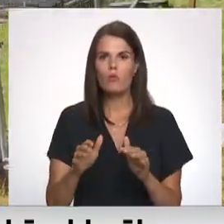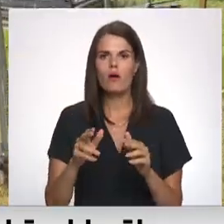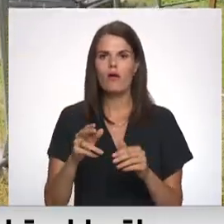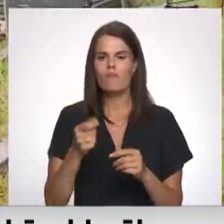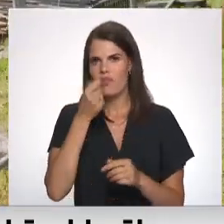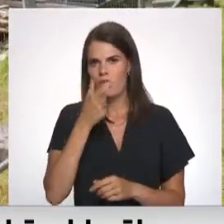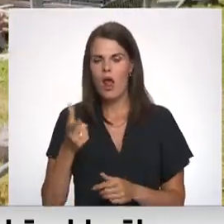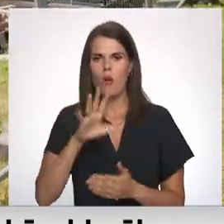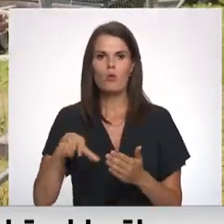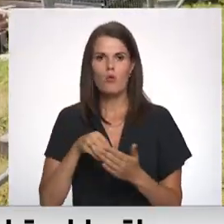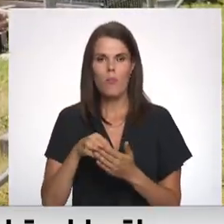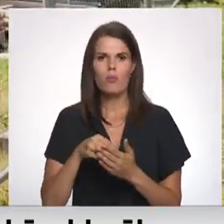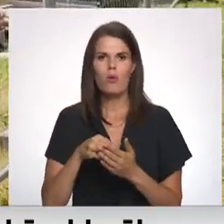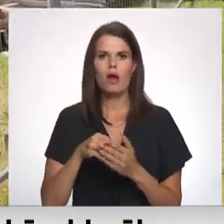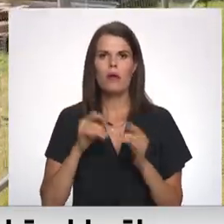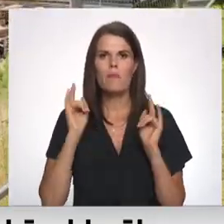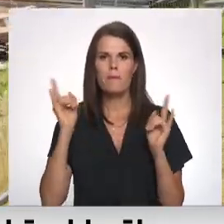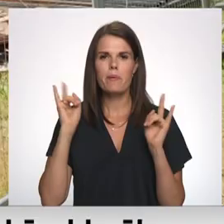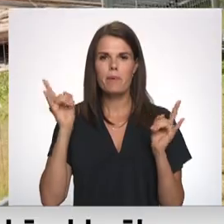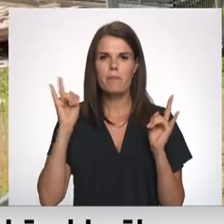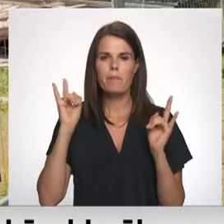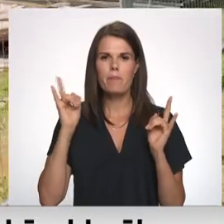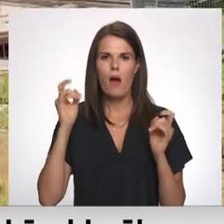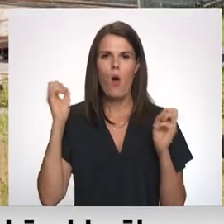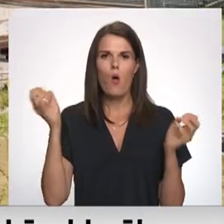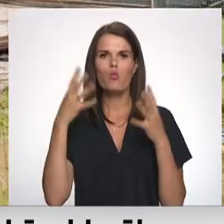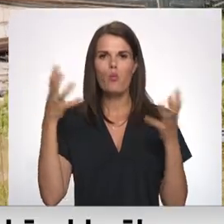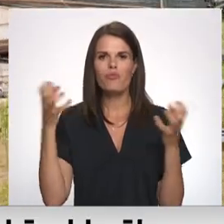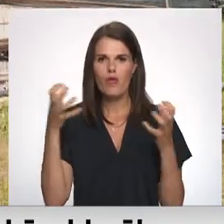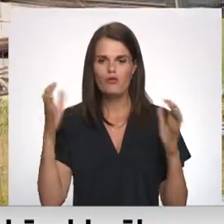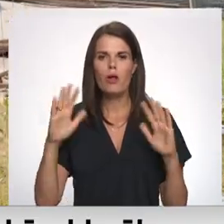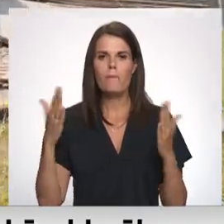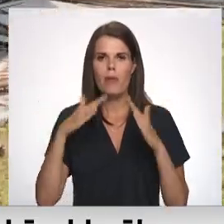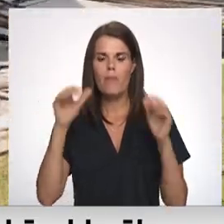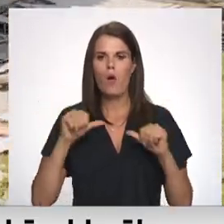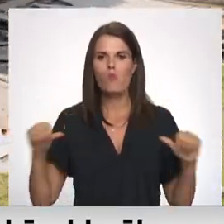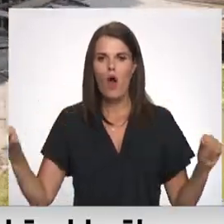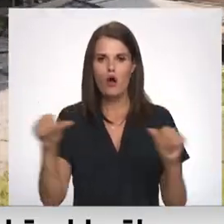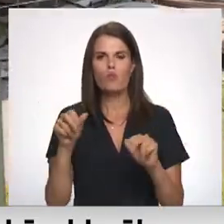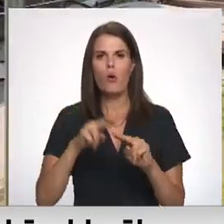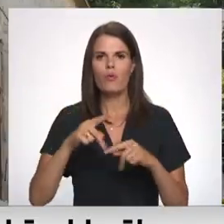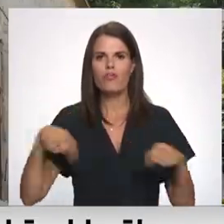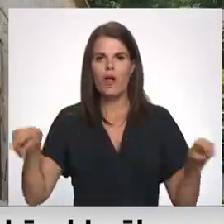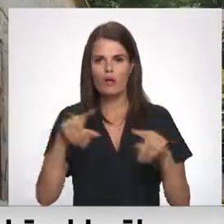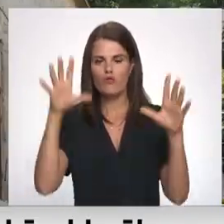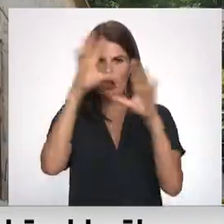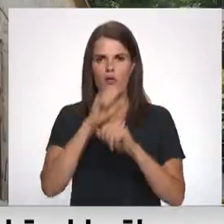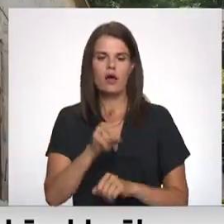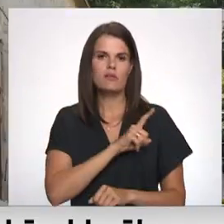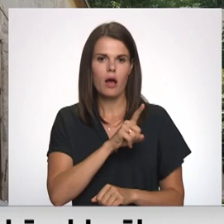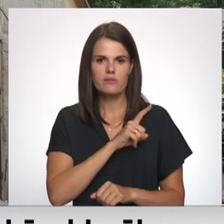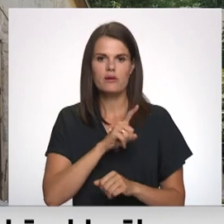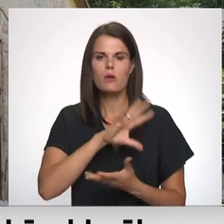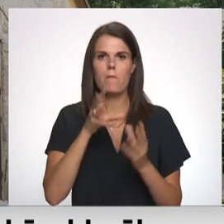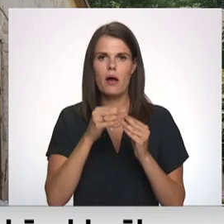joprojām vēstīja dūma detektors, bet pati ēka ir norobižota un teritoriju naktīs apsargā. Pavisam